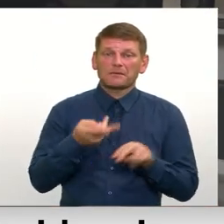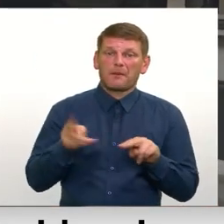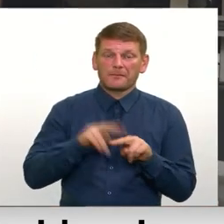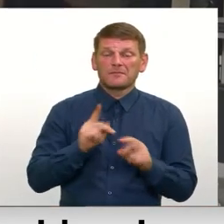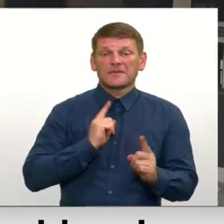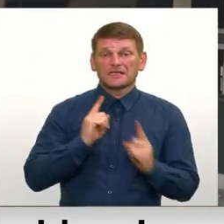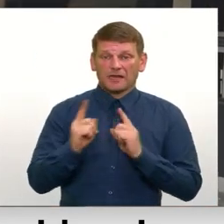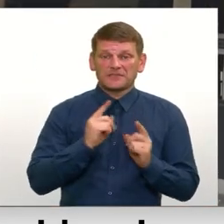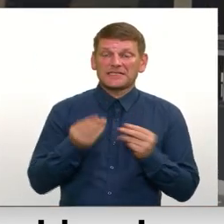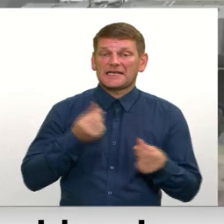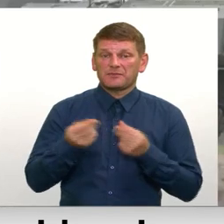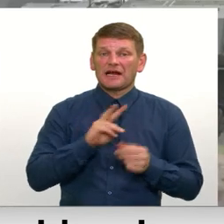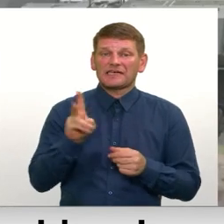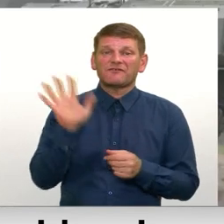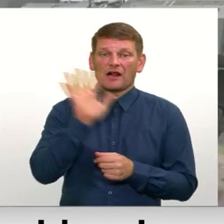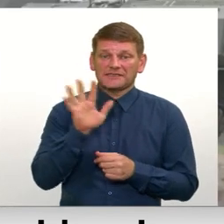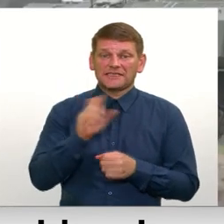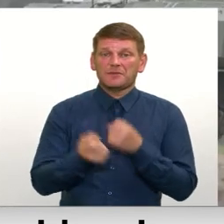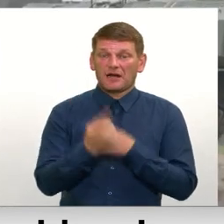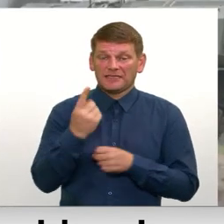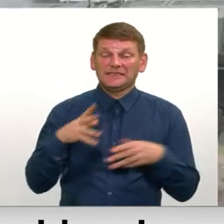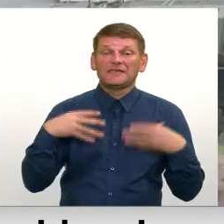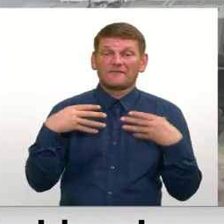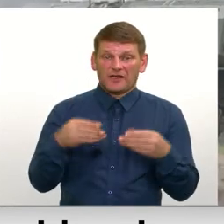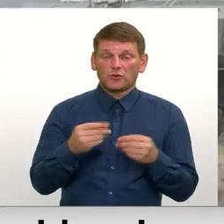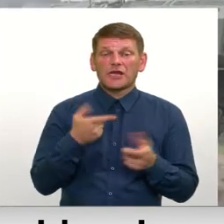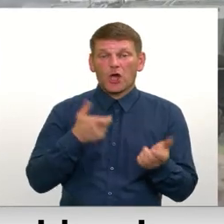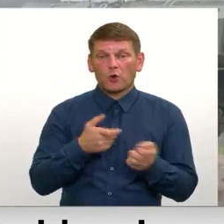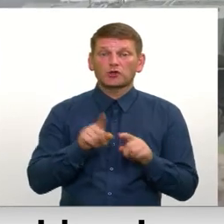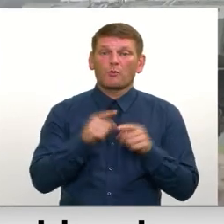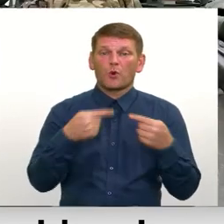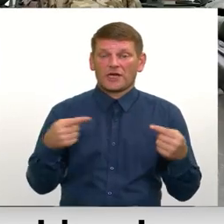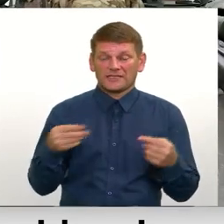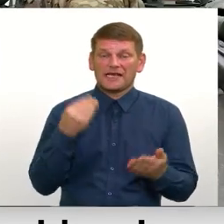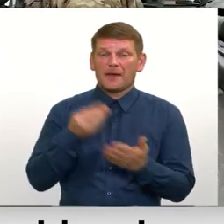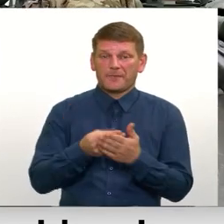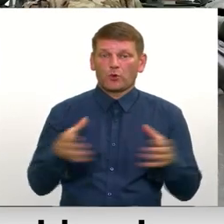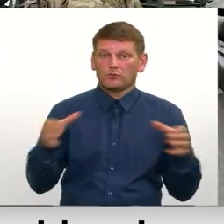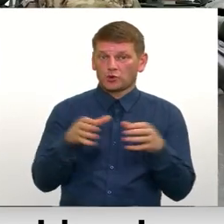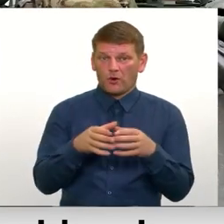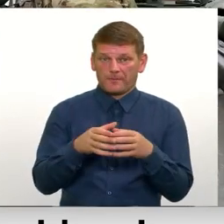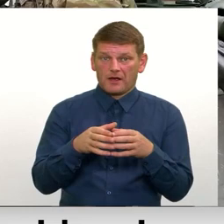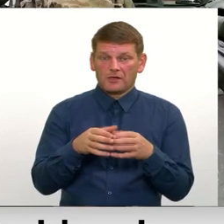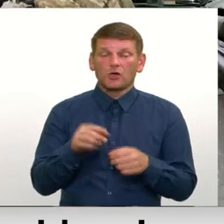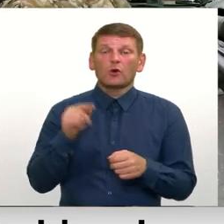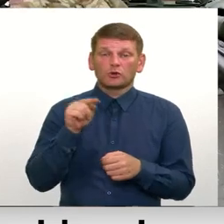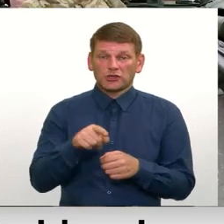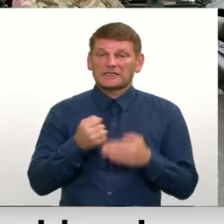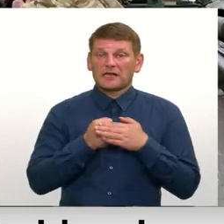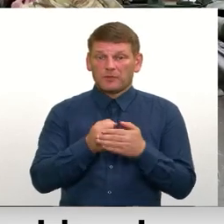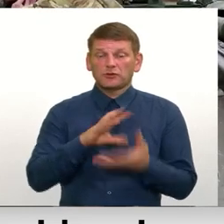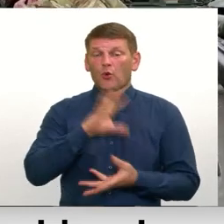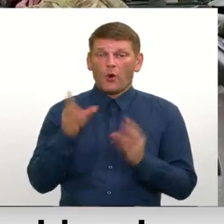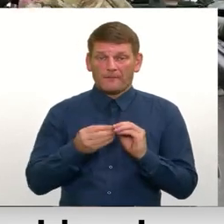administrīvās izmaksas, kas valstīm radīsies veicot ieroču un munīcijas iepirkums kopā. Un šis atbalst